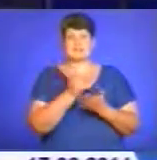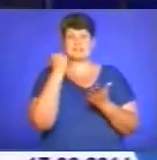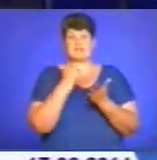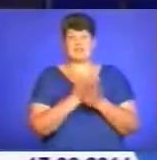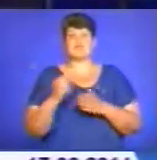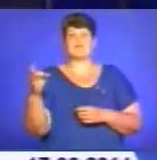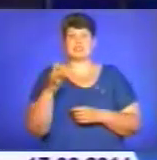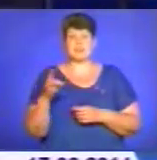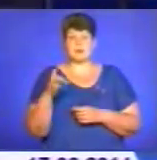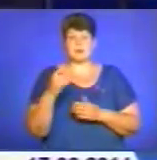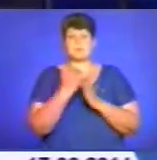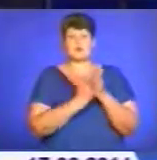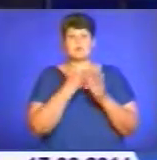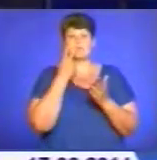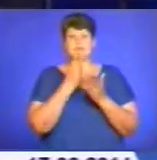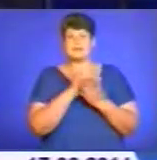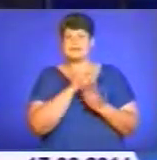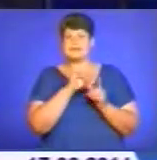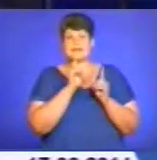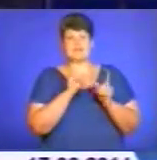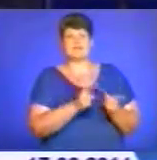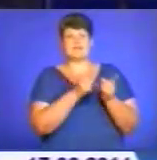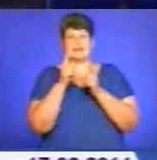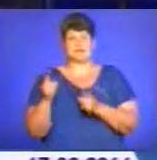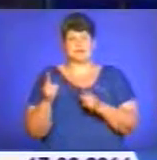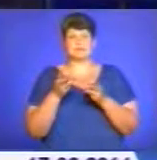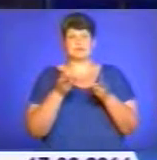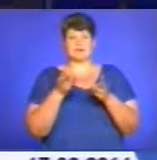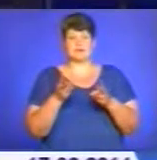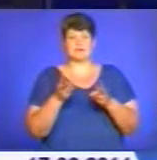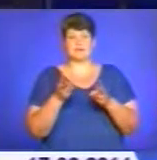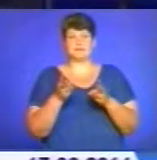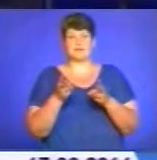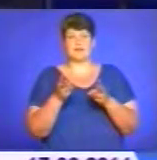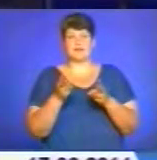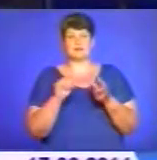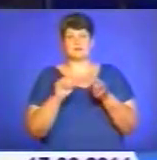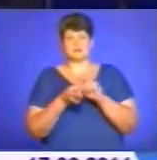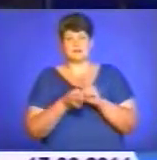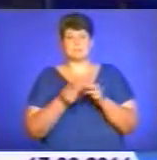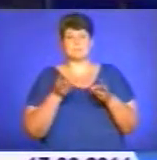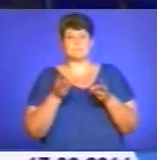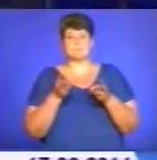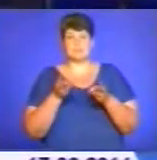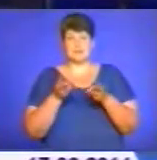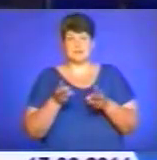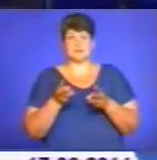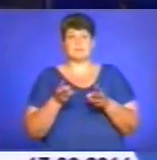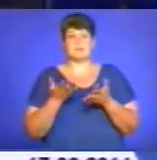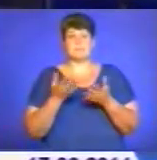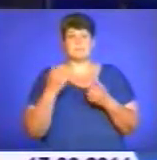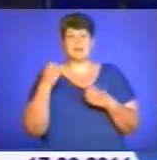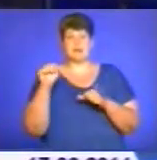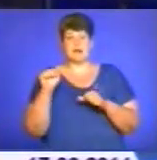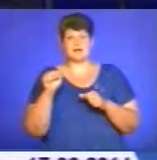регіоні. Програма передбачає не тільки переведення котелень на альтернативні види палива, монтаж твердопаливних котлів, переваги